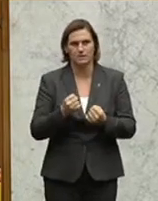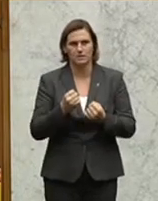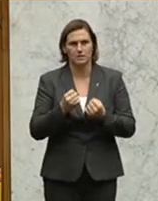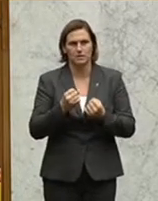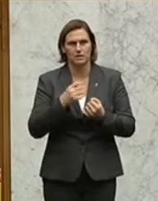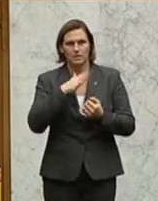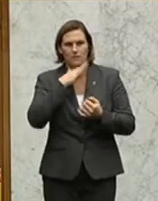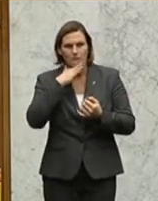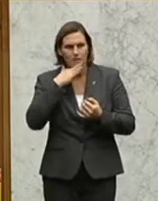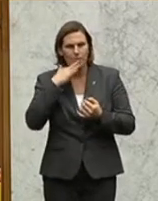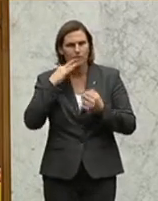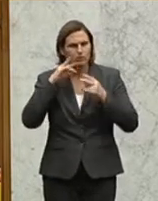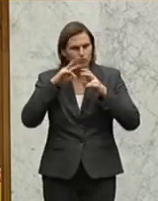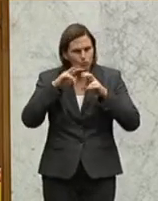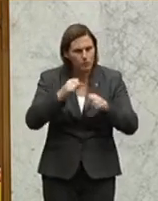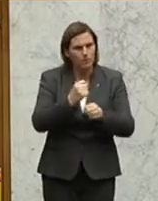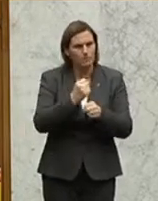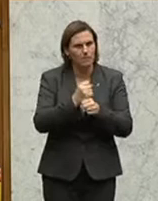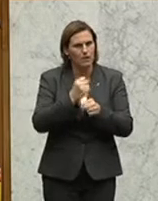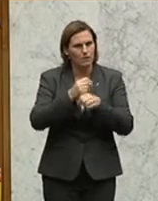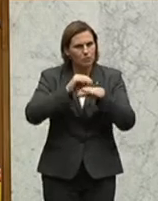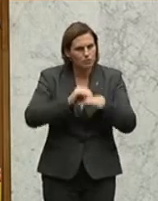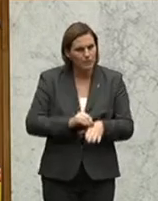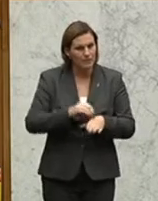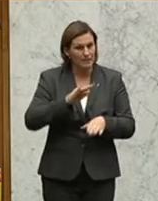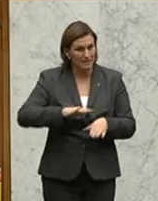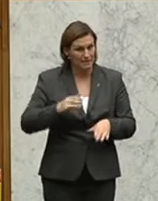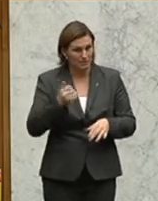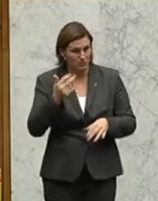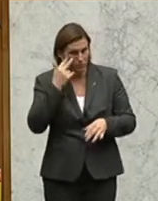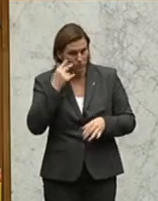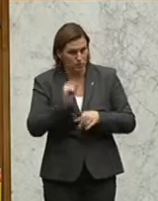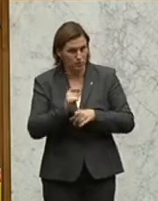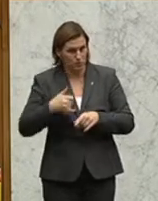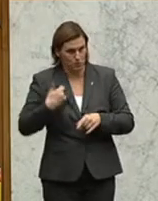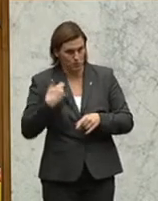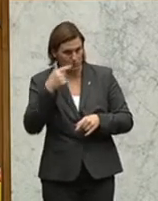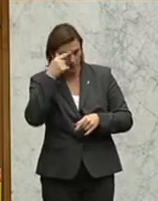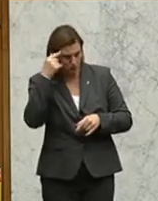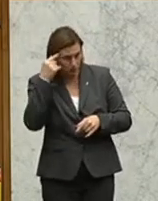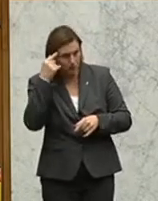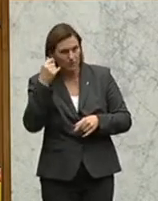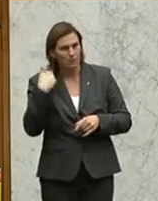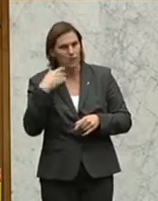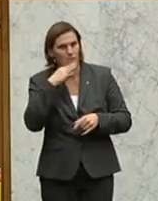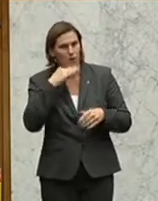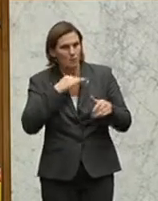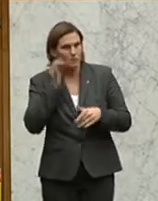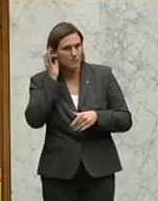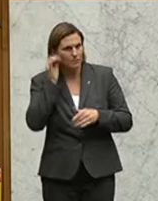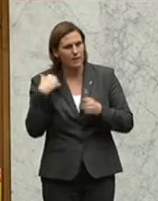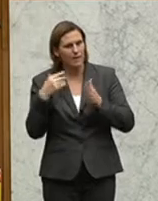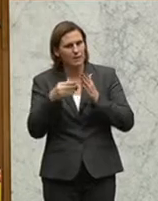angelegten Delphi-Studie mit Schwerpunkt auf Kinder und Jugendliche wurde dann von der Frau Ministerin ein